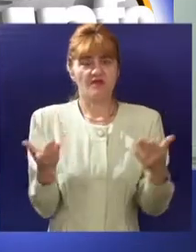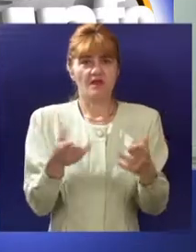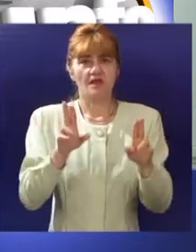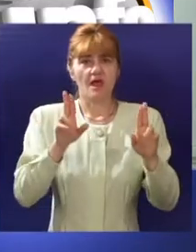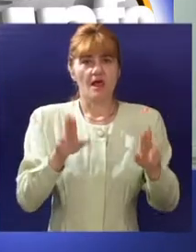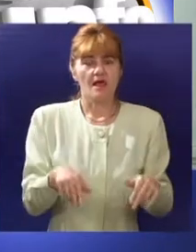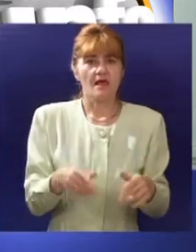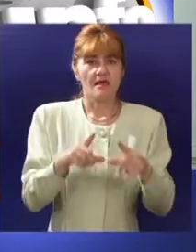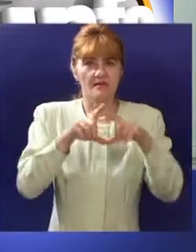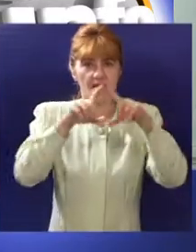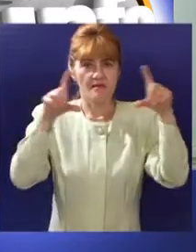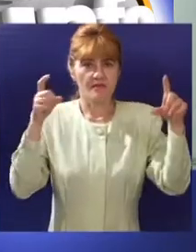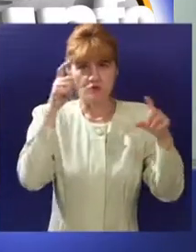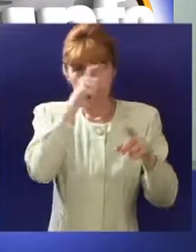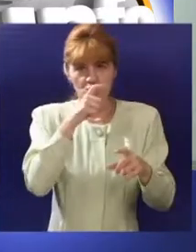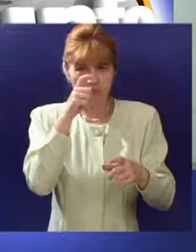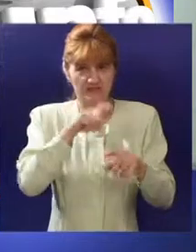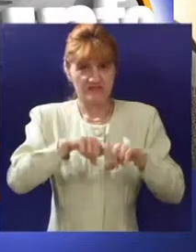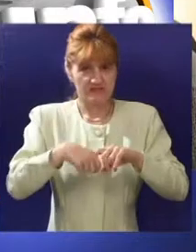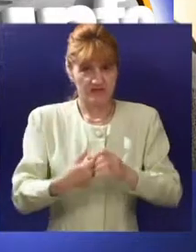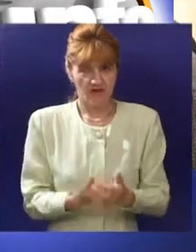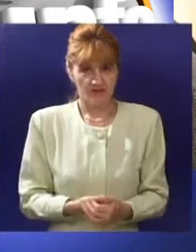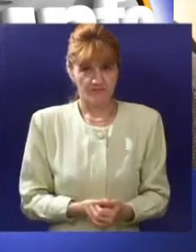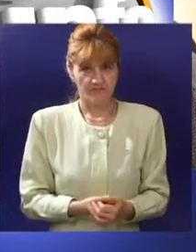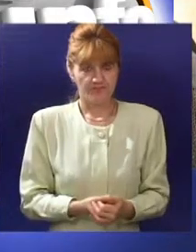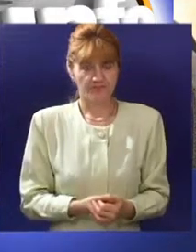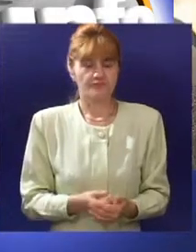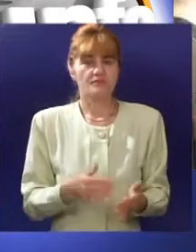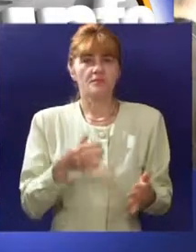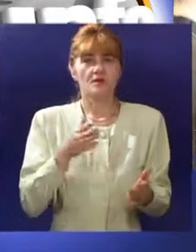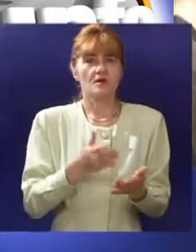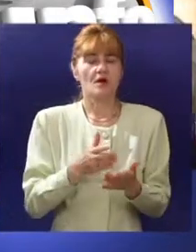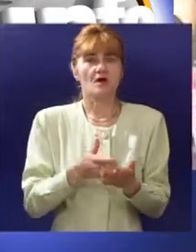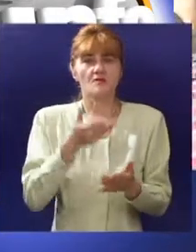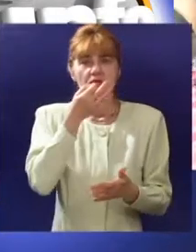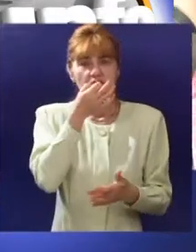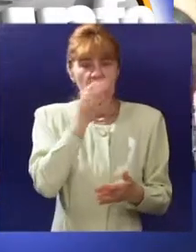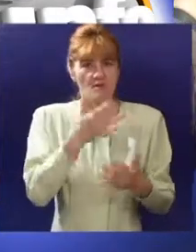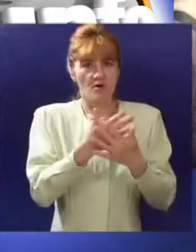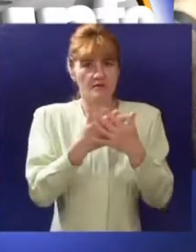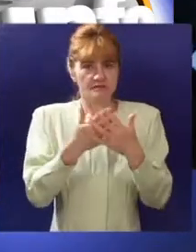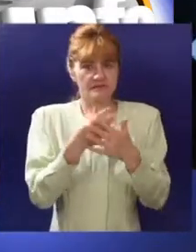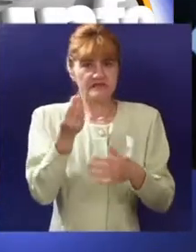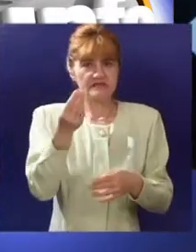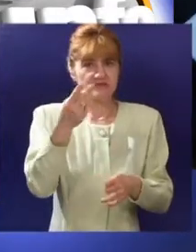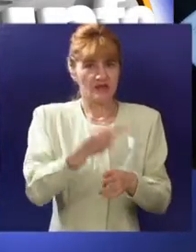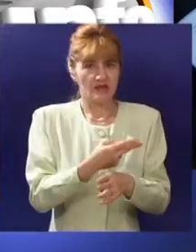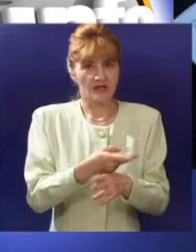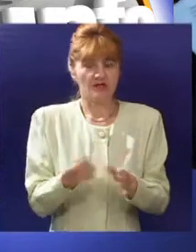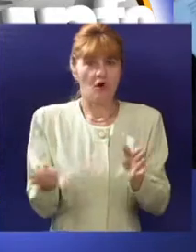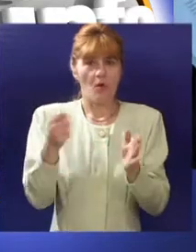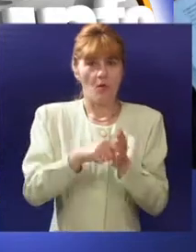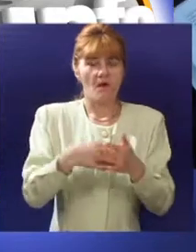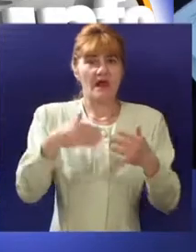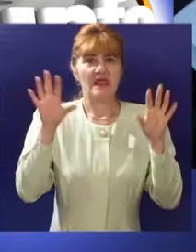automobila ili kamiona se nalazi sumljiva roba. U cilju modernizacije unapređenja usluga uprava Carine Republike Srbije